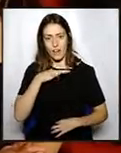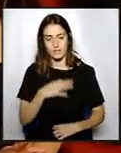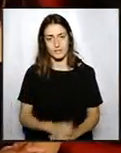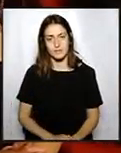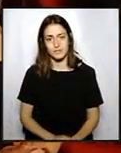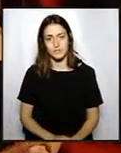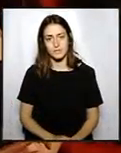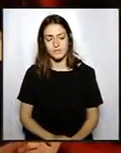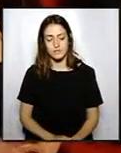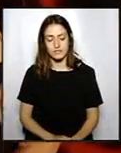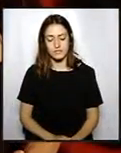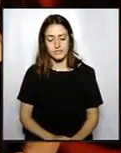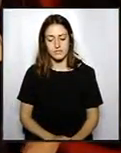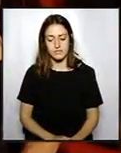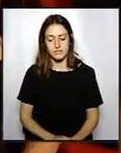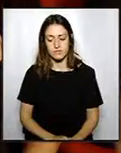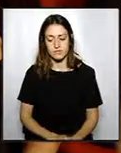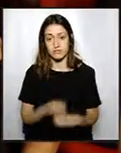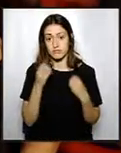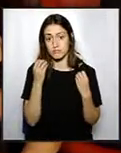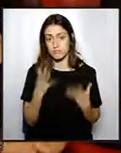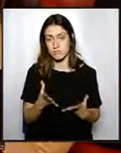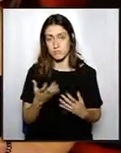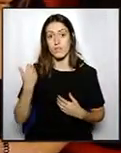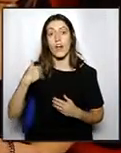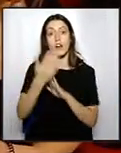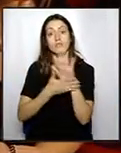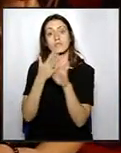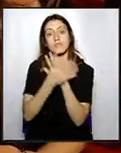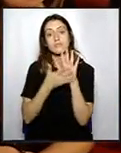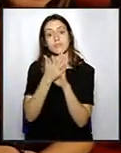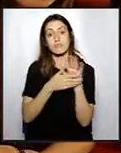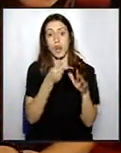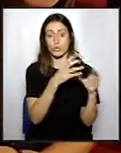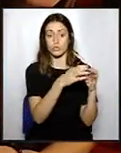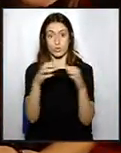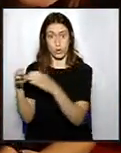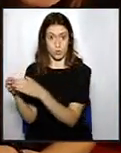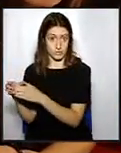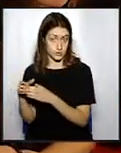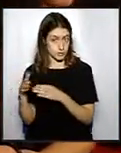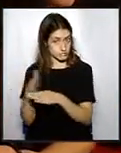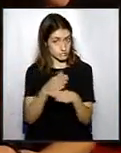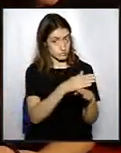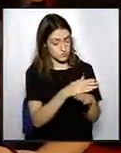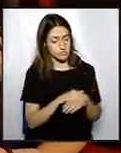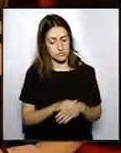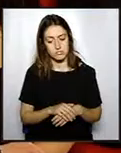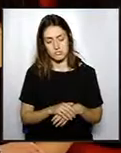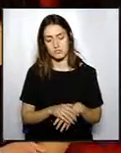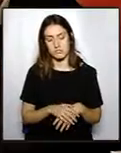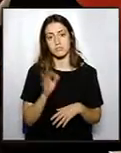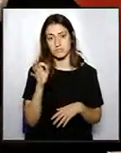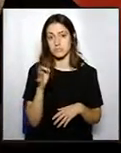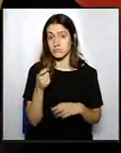Sí, bé. Bé, la veritat, com han dit altres grups aquí en aquest consistori, sí que és cert que va ser una miqueta